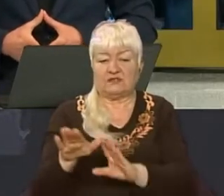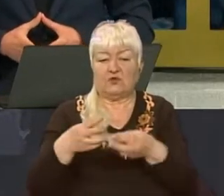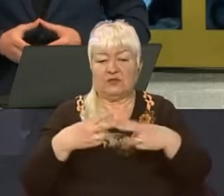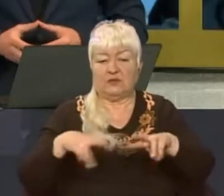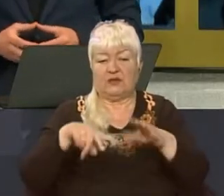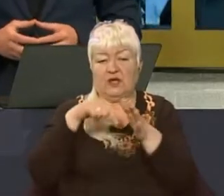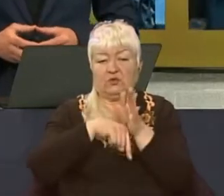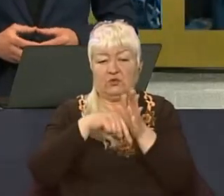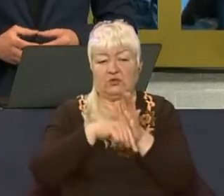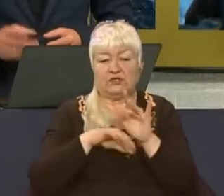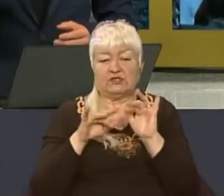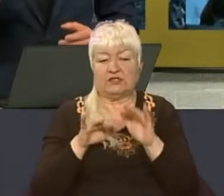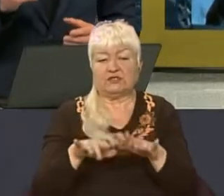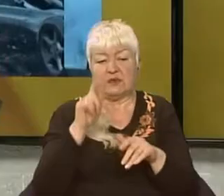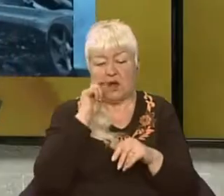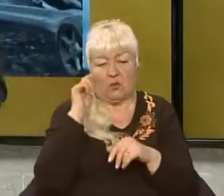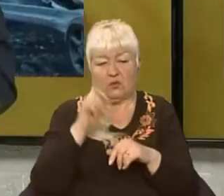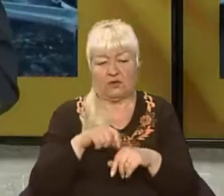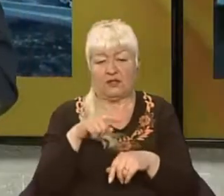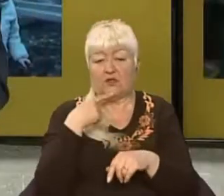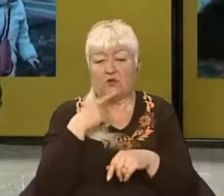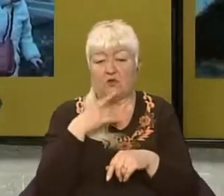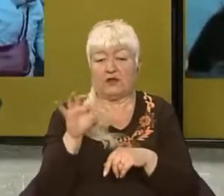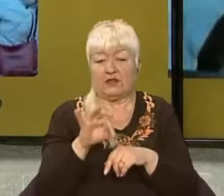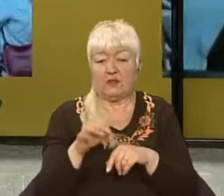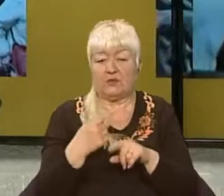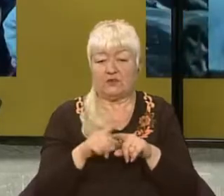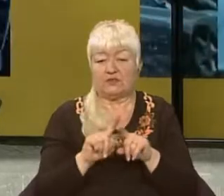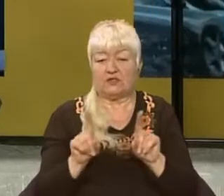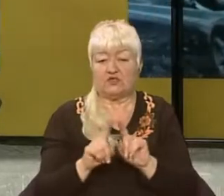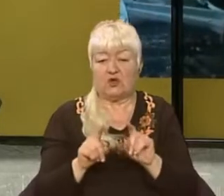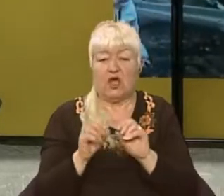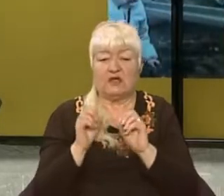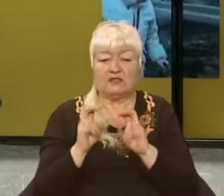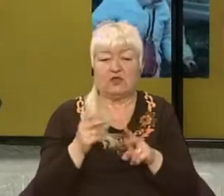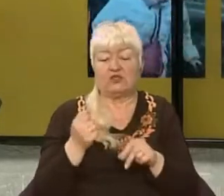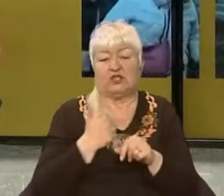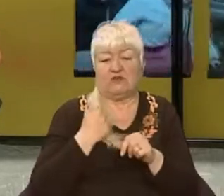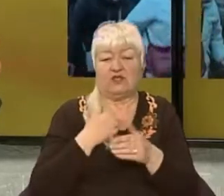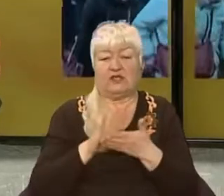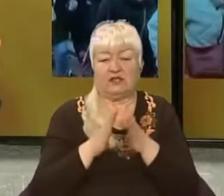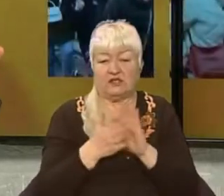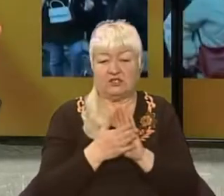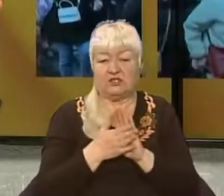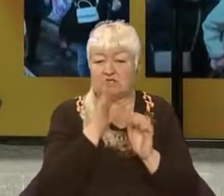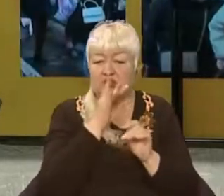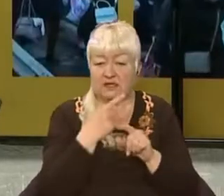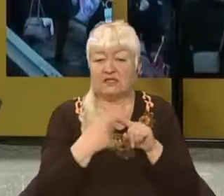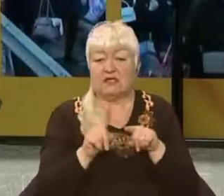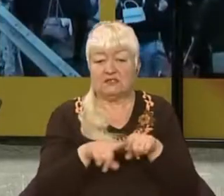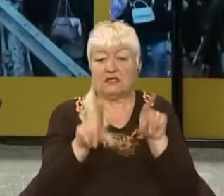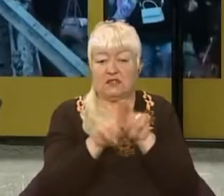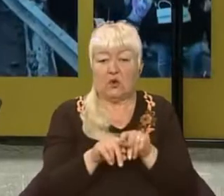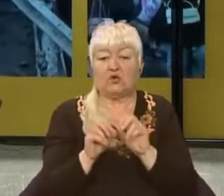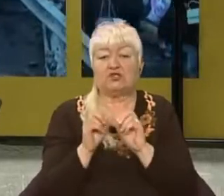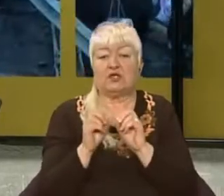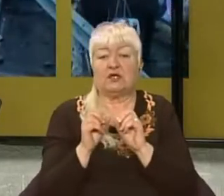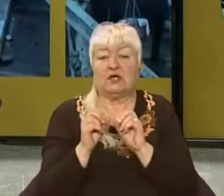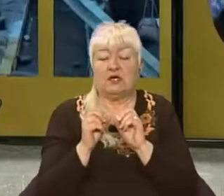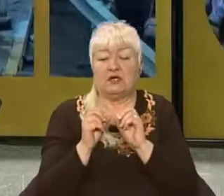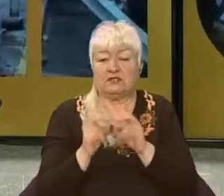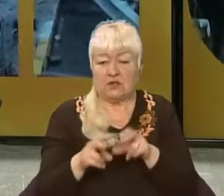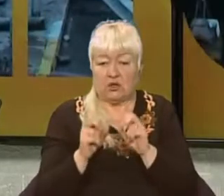міністра внутрішніх справ України Євген Єнін. І говорили, зокрема, про те, що злочини, навіть в воєнний час, це також злочини. На нього не